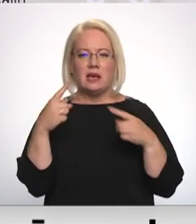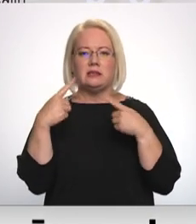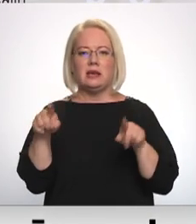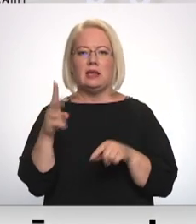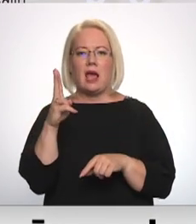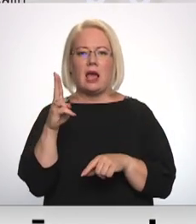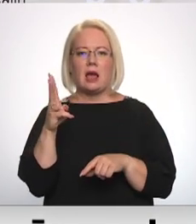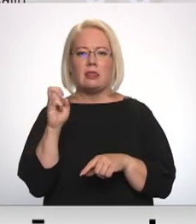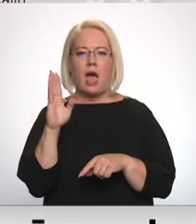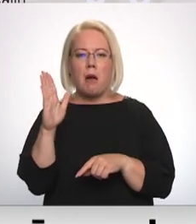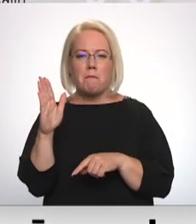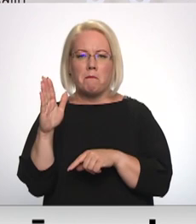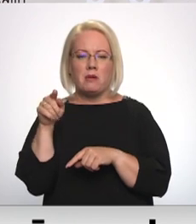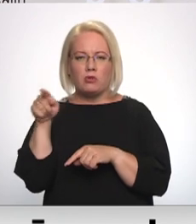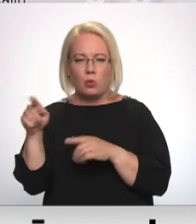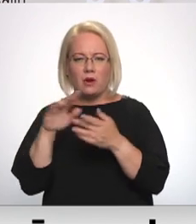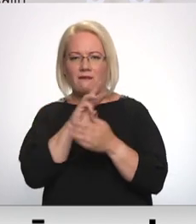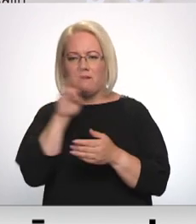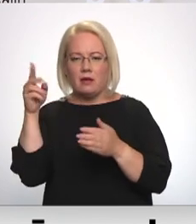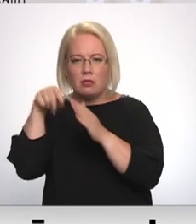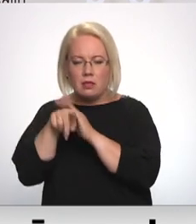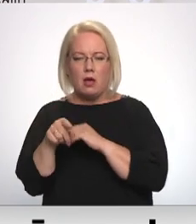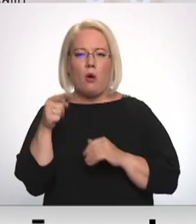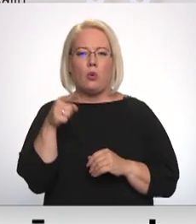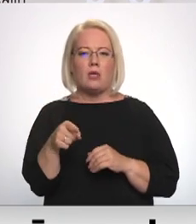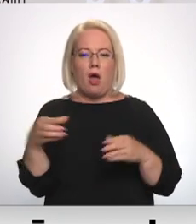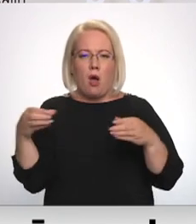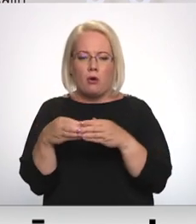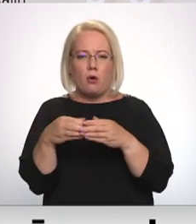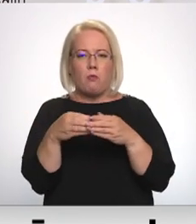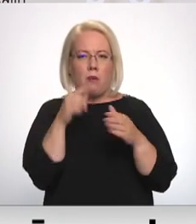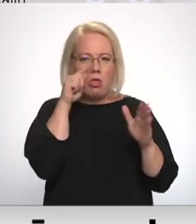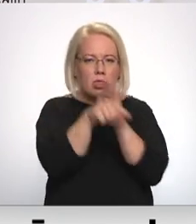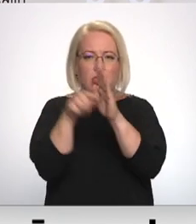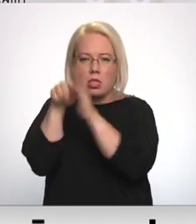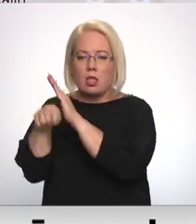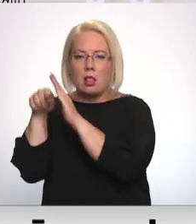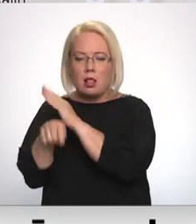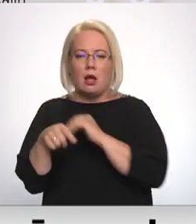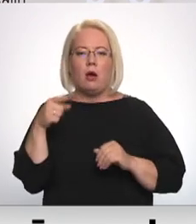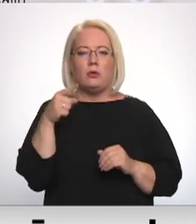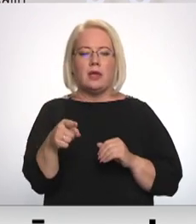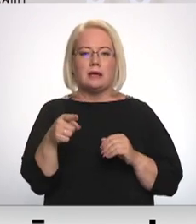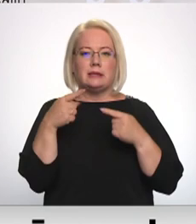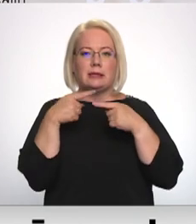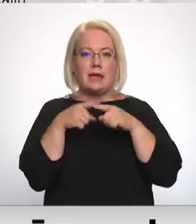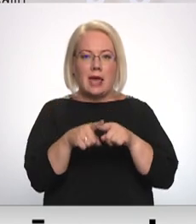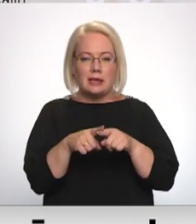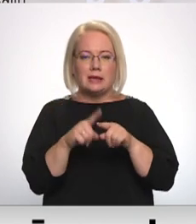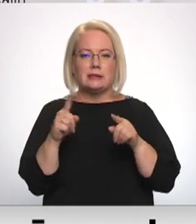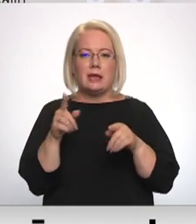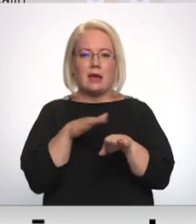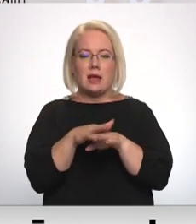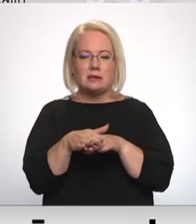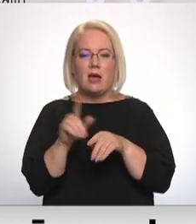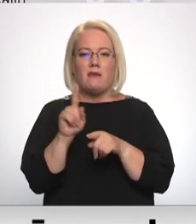tad nepārtrauktie mērķi mainās. Tehniski viņš tiek realizēts sūtot lielu datu plūsmu un